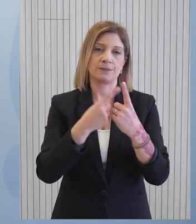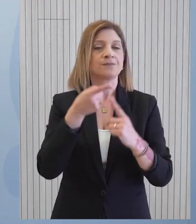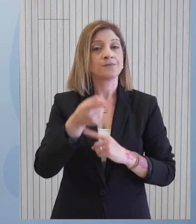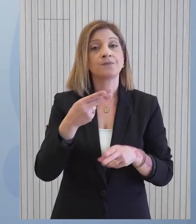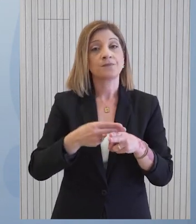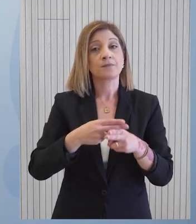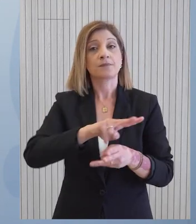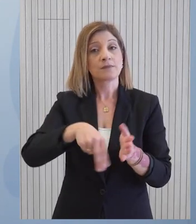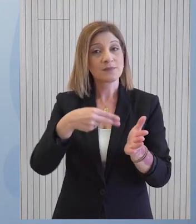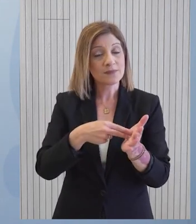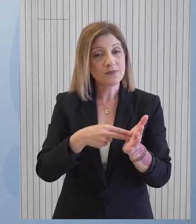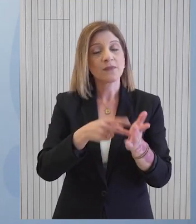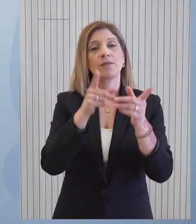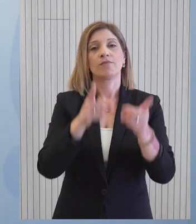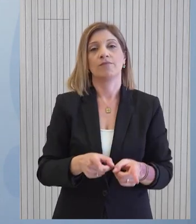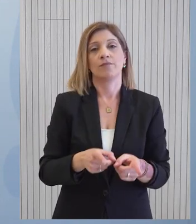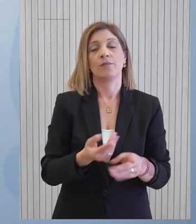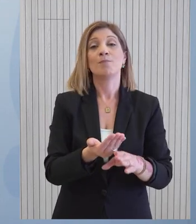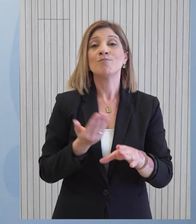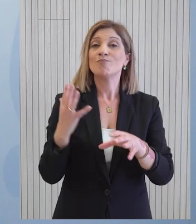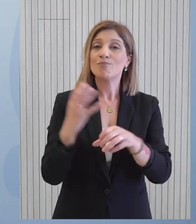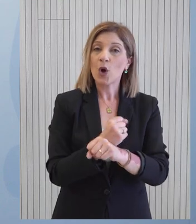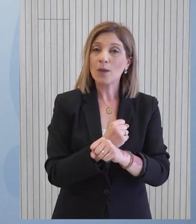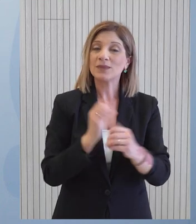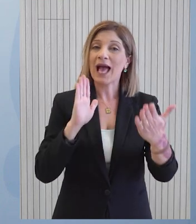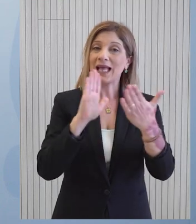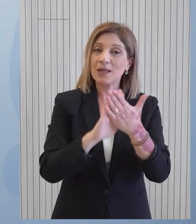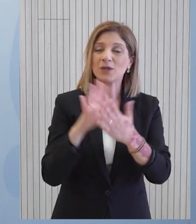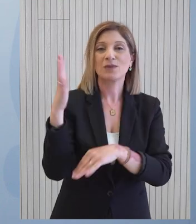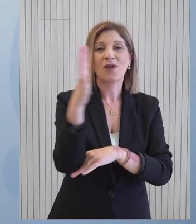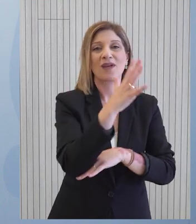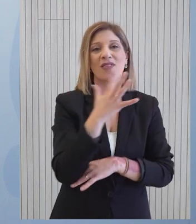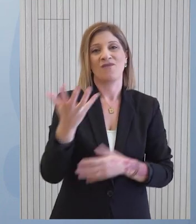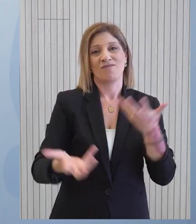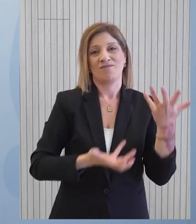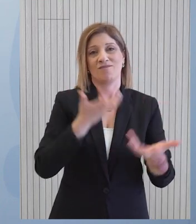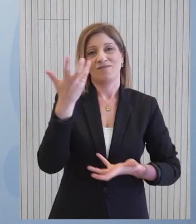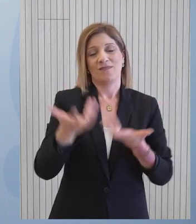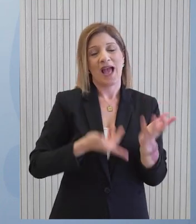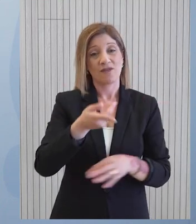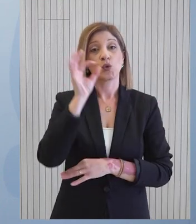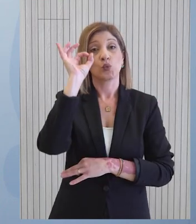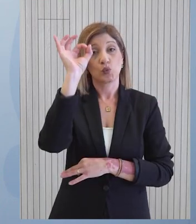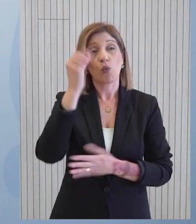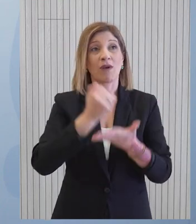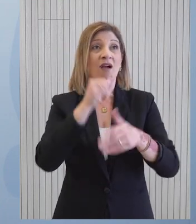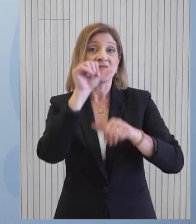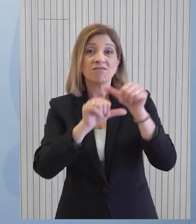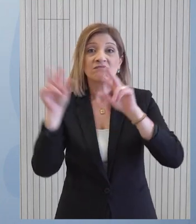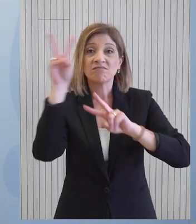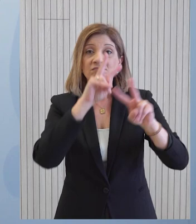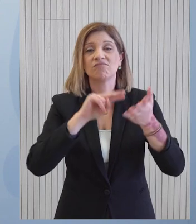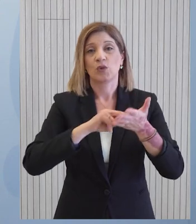καθοριστικά στην ουσιαστικότερη λήψη μέτρων πρόληψης και αντιμετώπισης των δασικών πυρκαγιών συνέπεια και της κλιματικής αλλαγής.